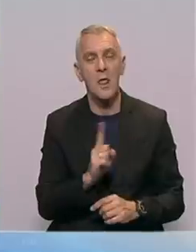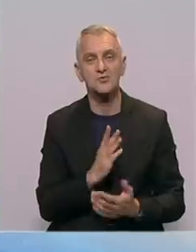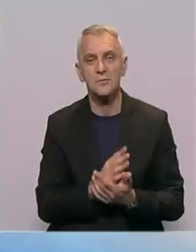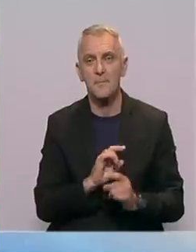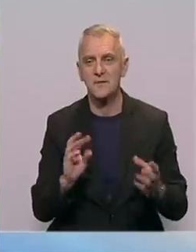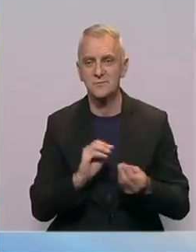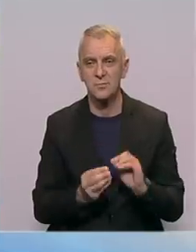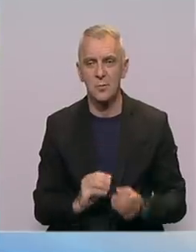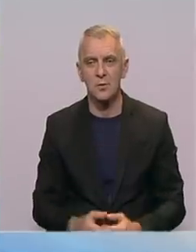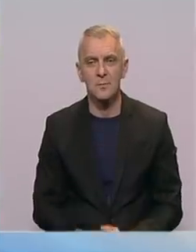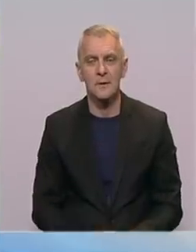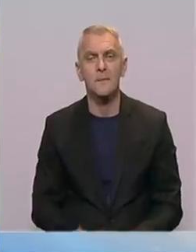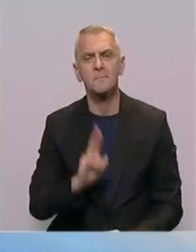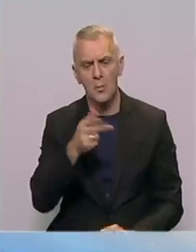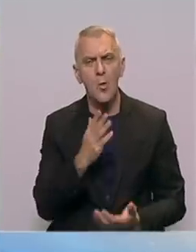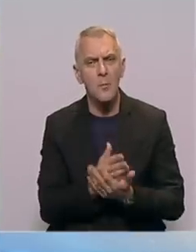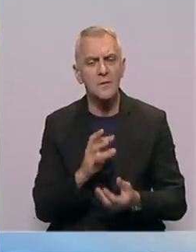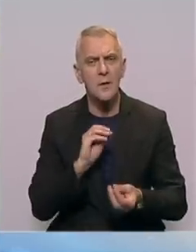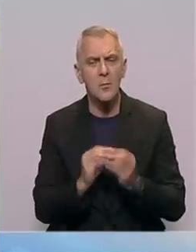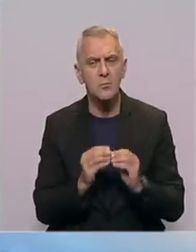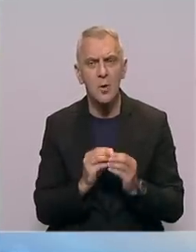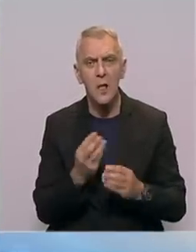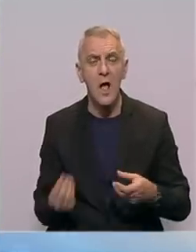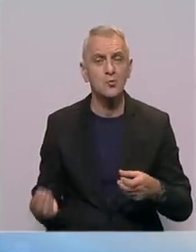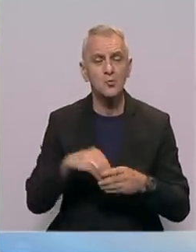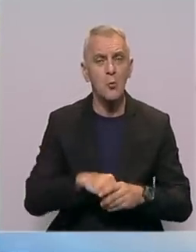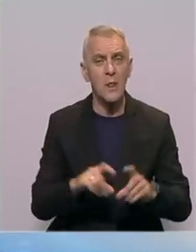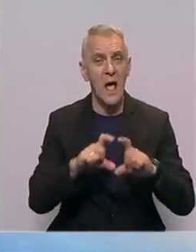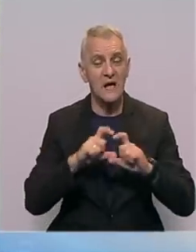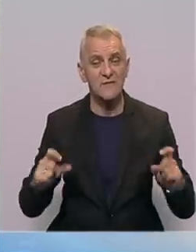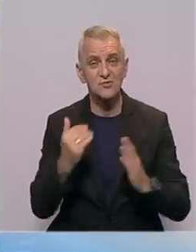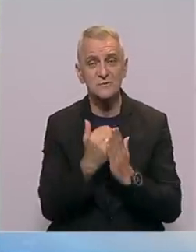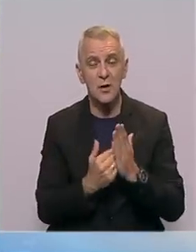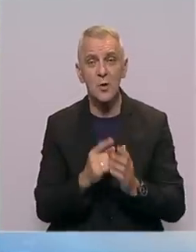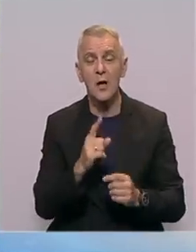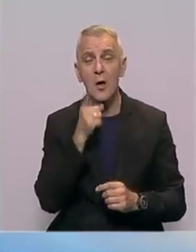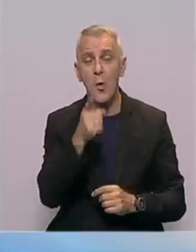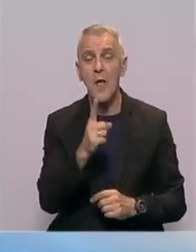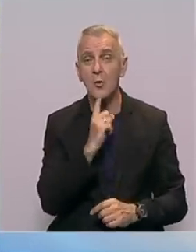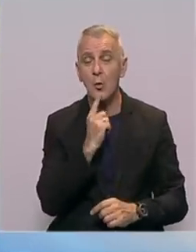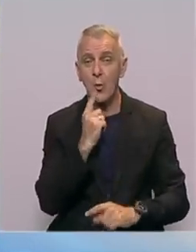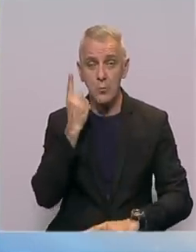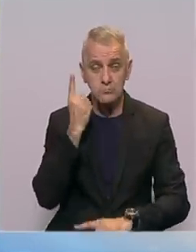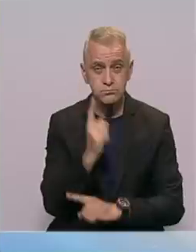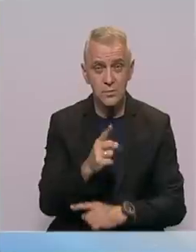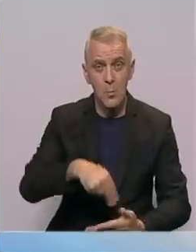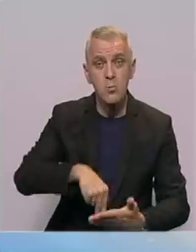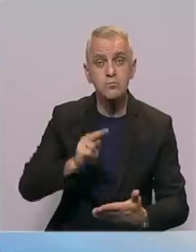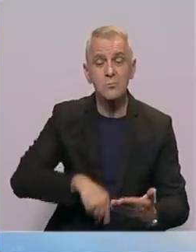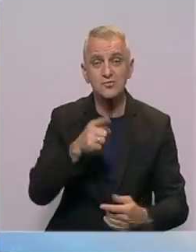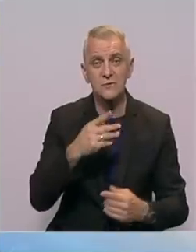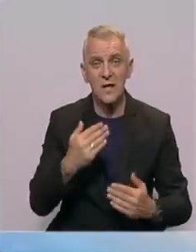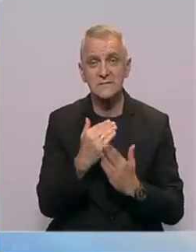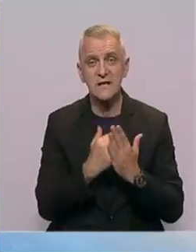Mogu biti posljedice s obzirom na doplno krivičnog zakona za onoga koji je naredio da se potpiše taj zakon,